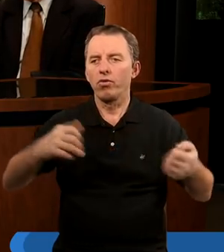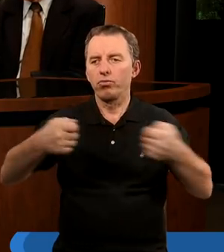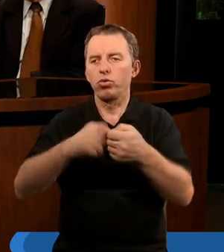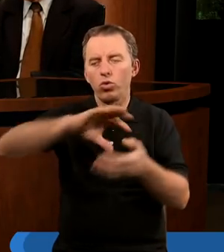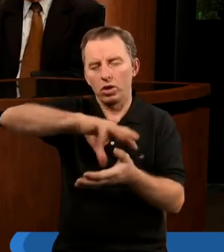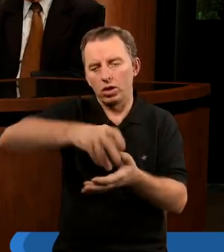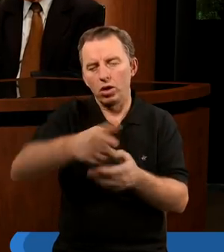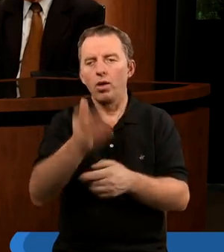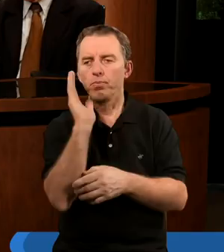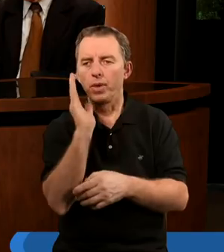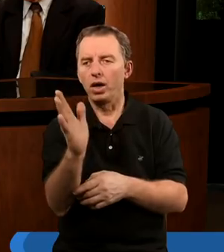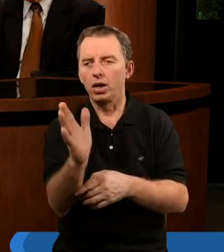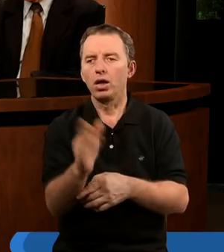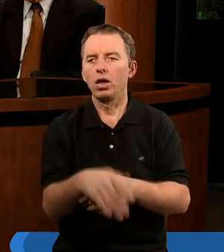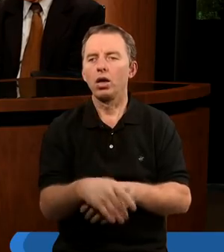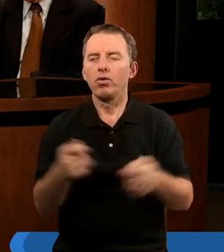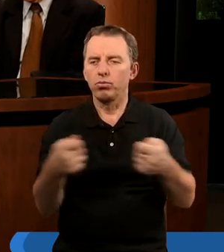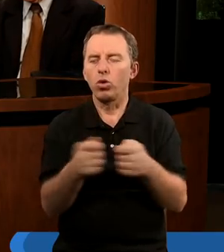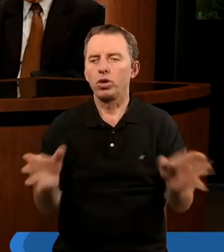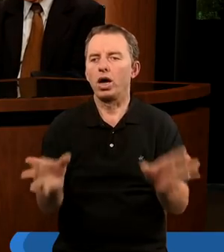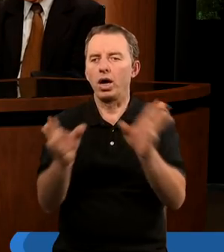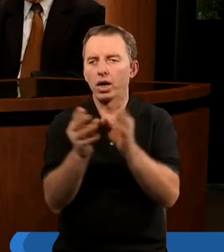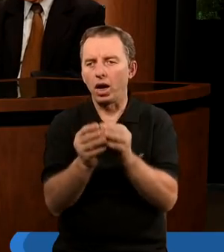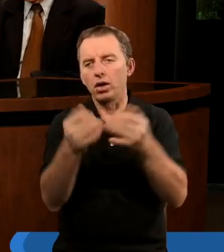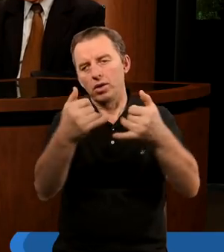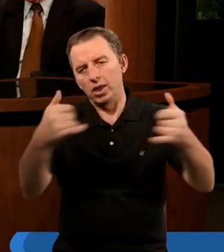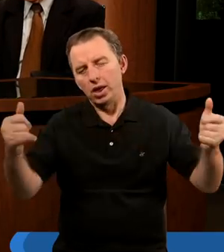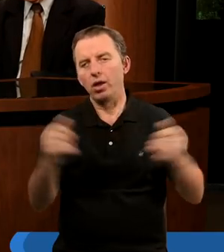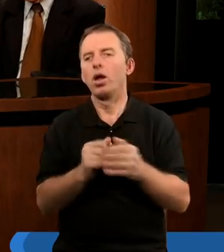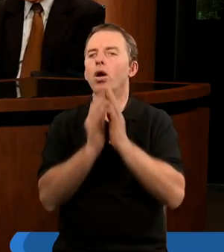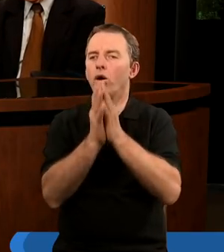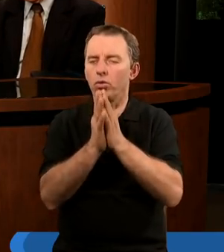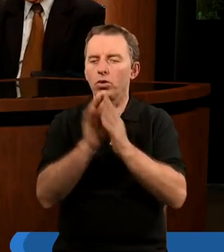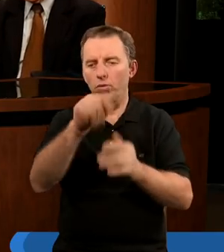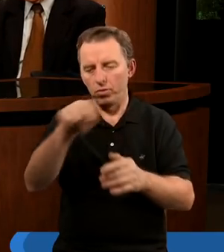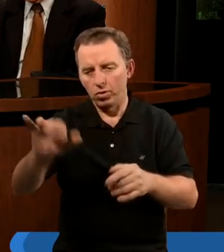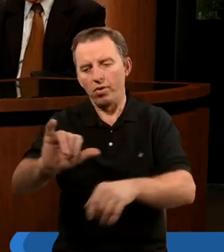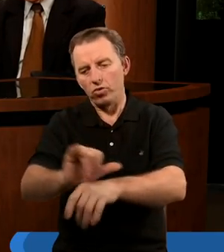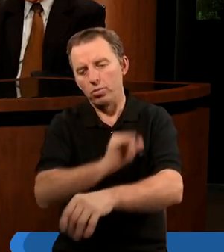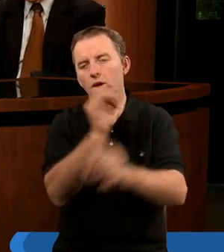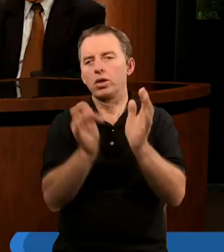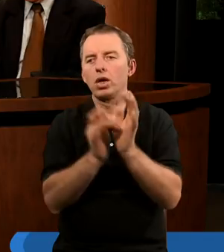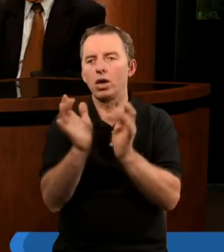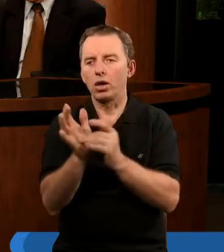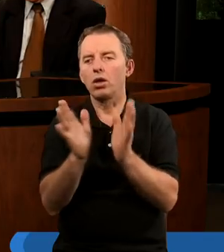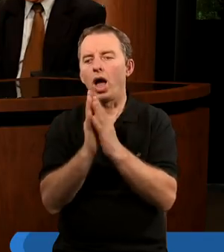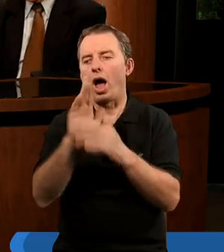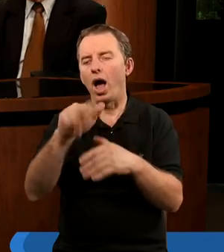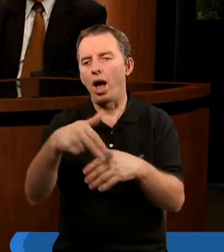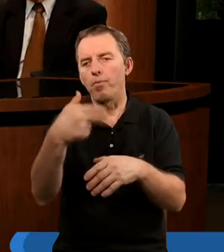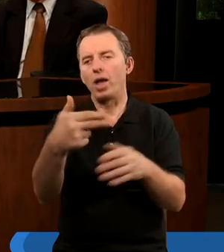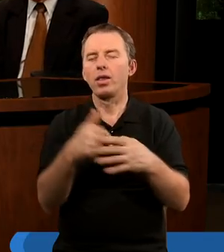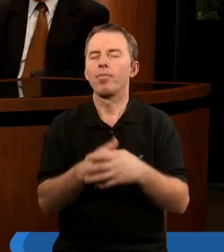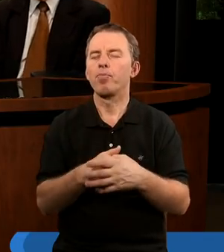będą wspólnie razem z innymi. O to Cię prosimy. W imieniu Jezusa. Amen.